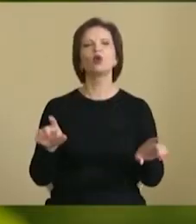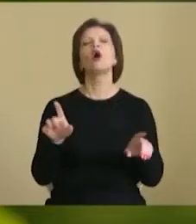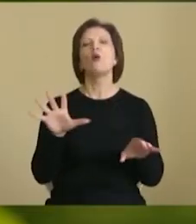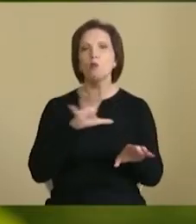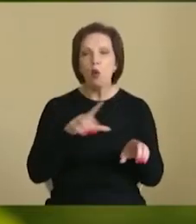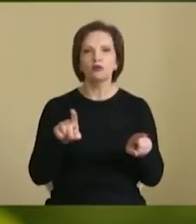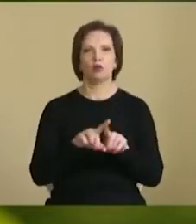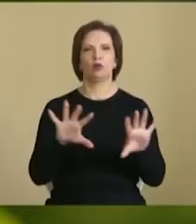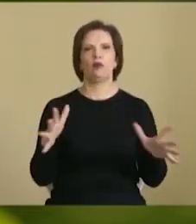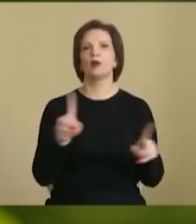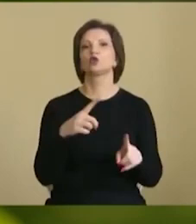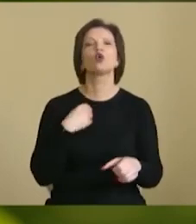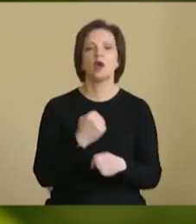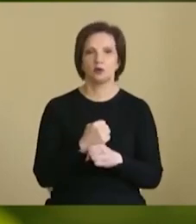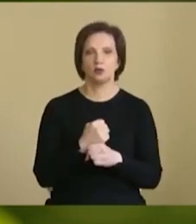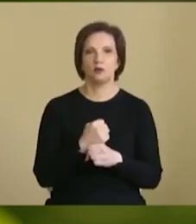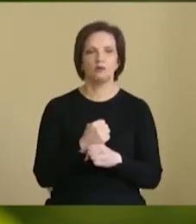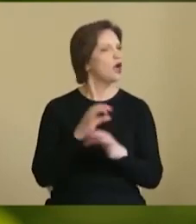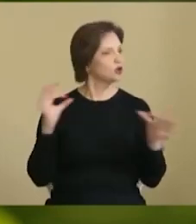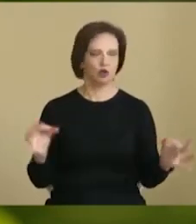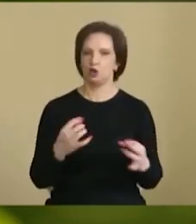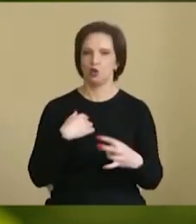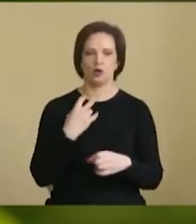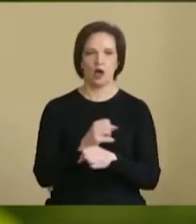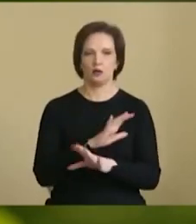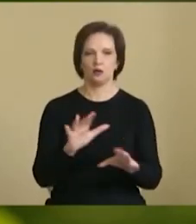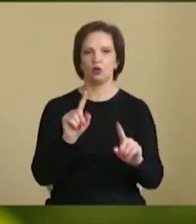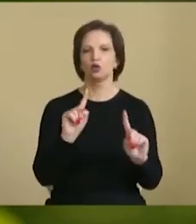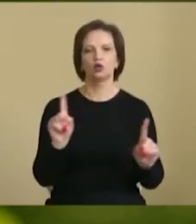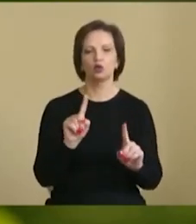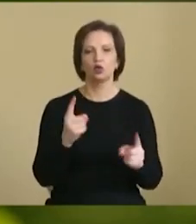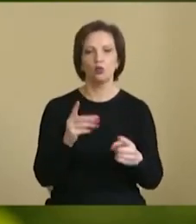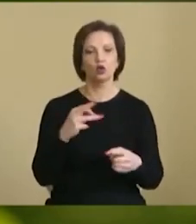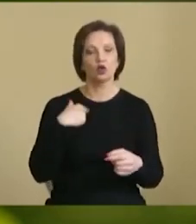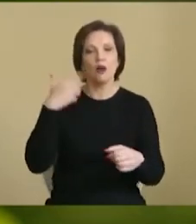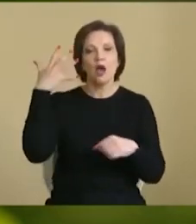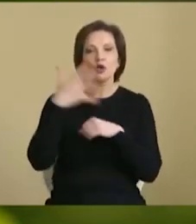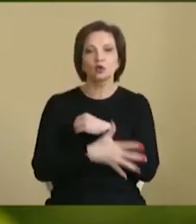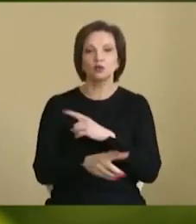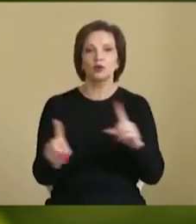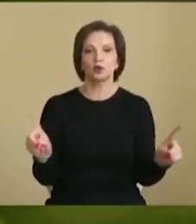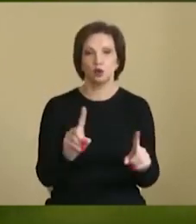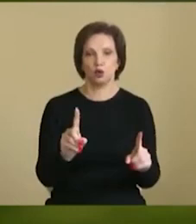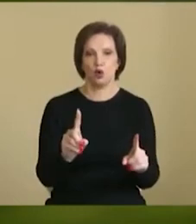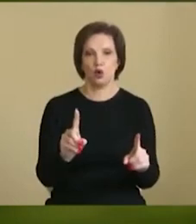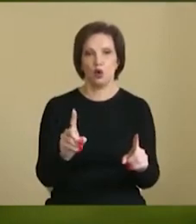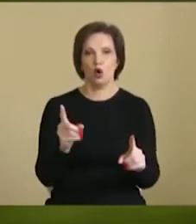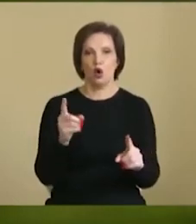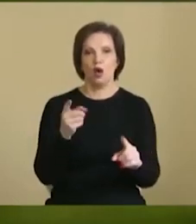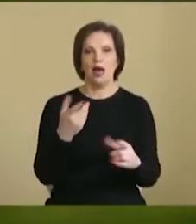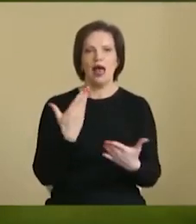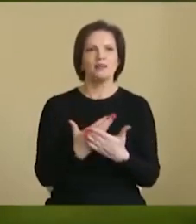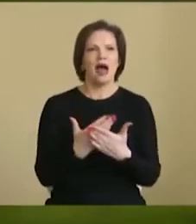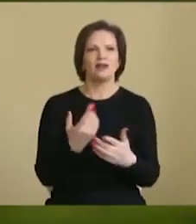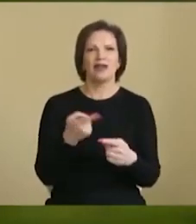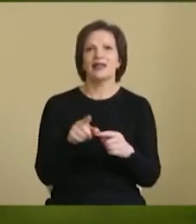зробив? Нічого не зробив. Тому що ми розуміли, що це щось